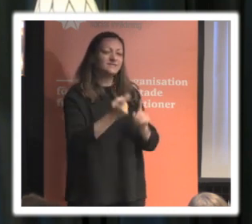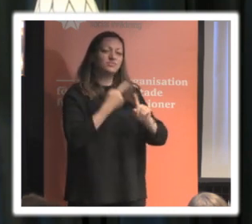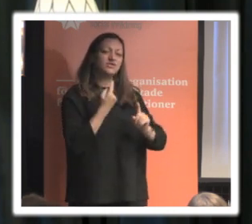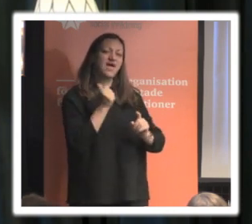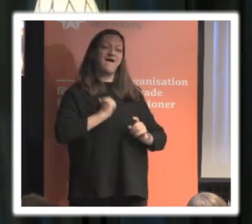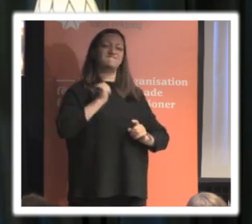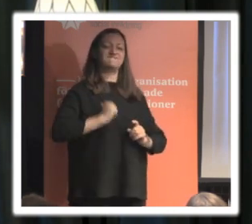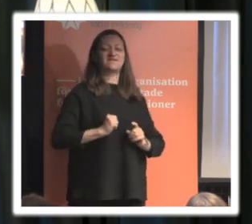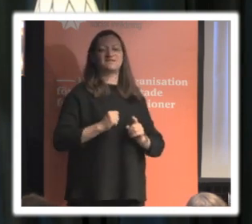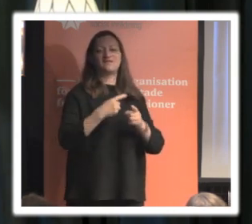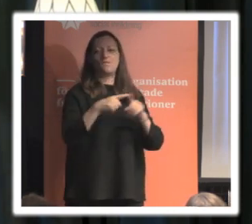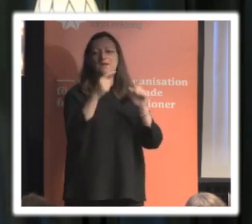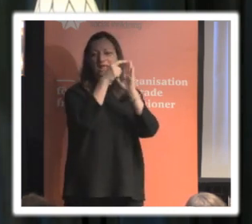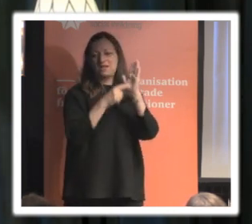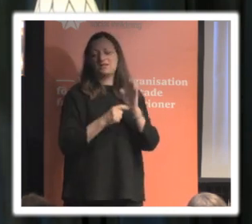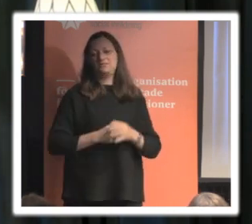dataskyddsförordningens principer.